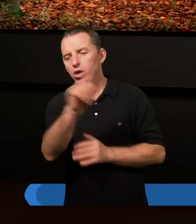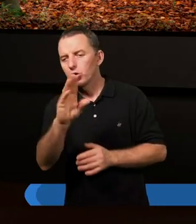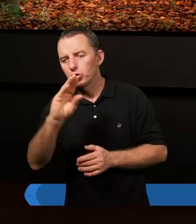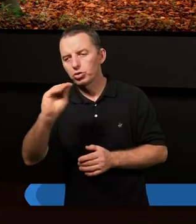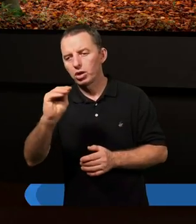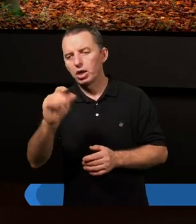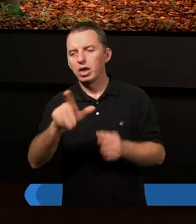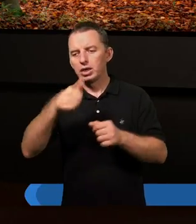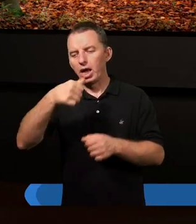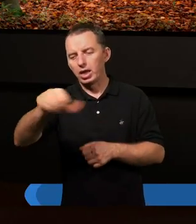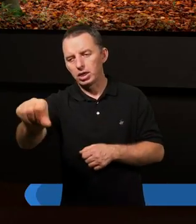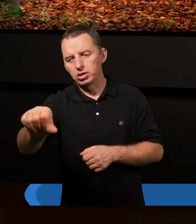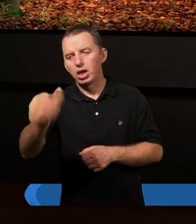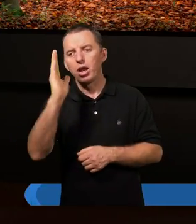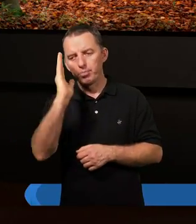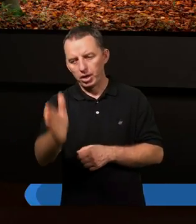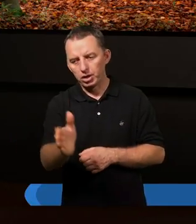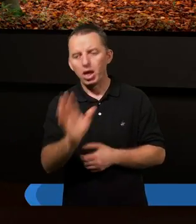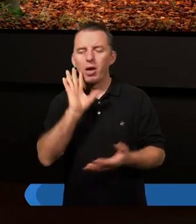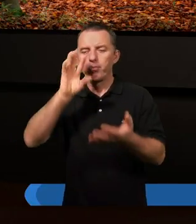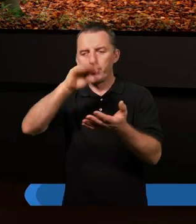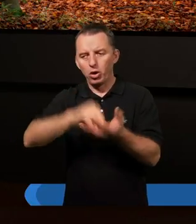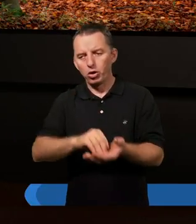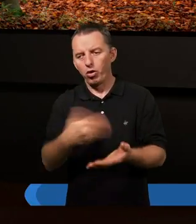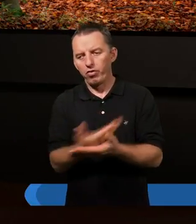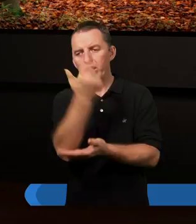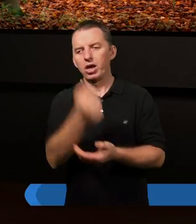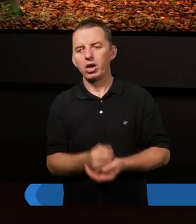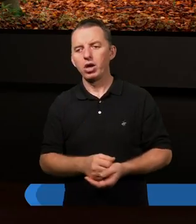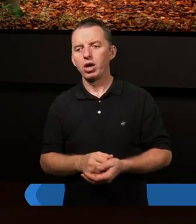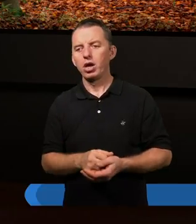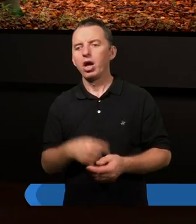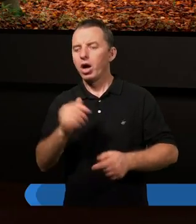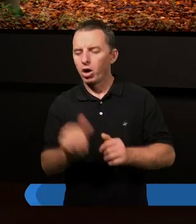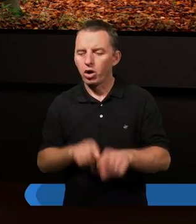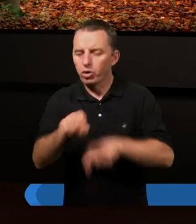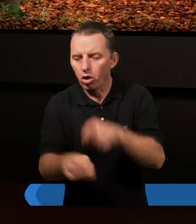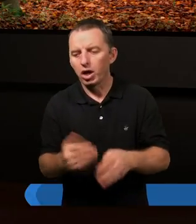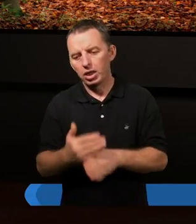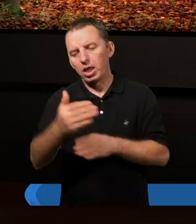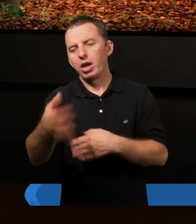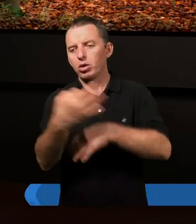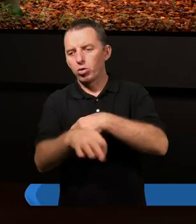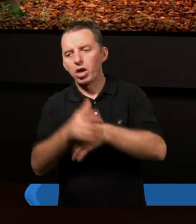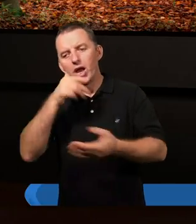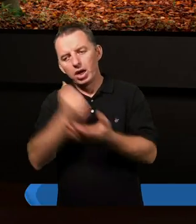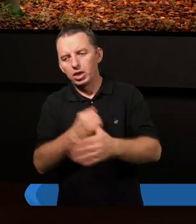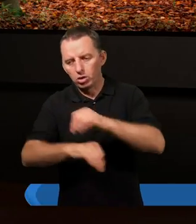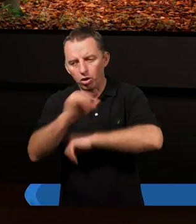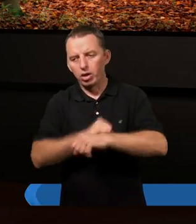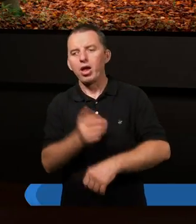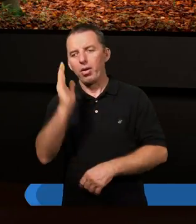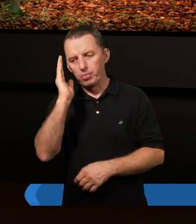że za tydzień będziemy ponowne, ponowne krok dalej w studiowaniu listu do Rzymian